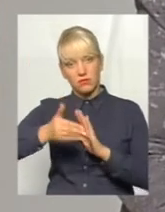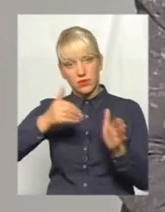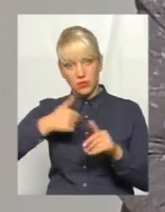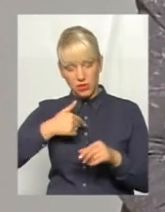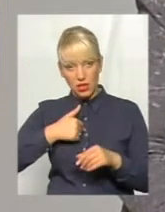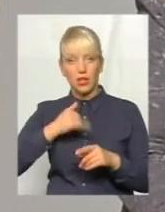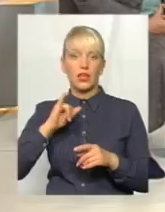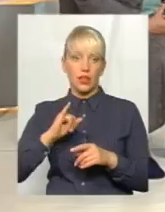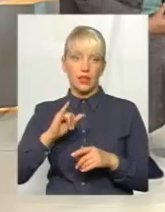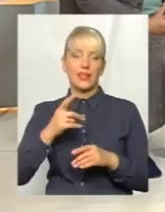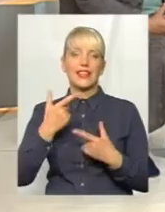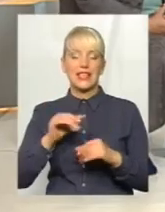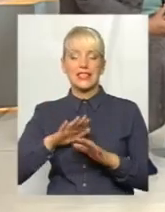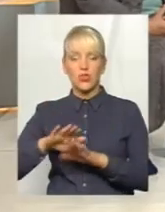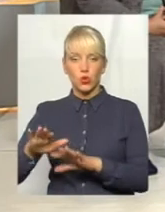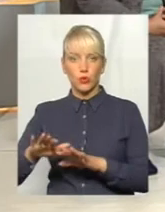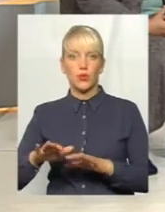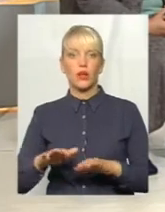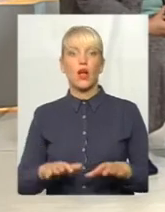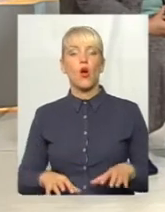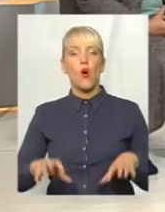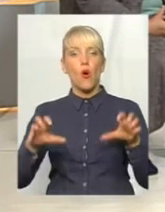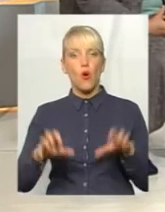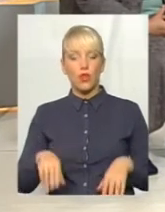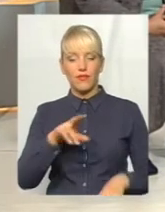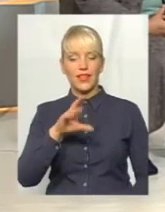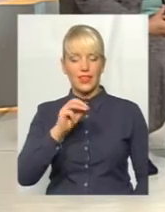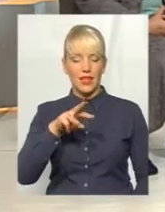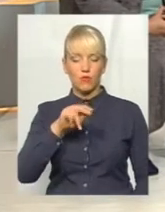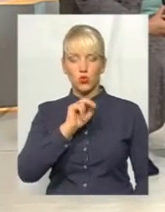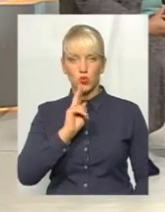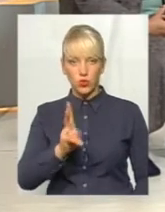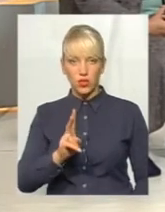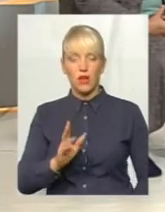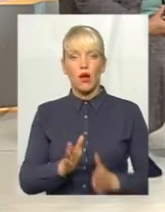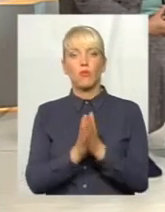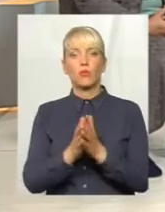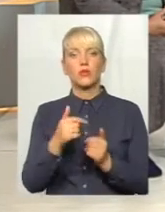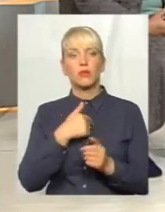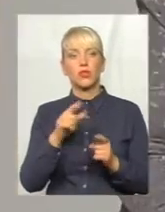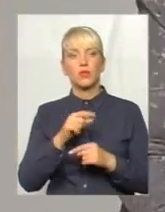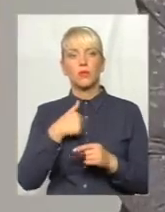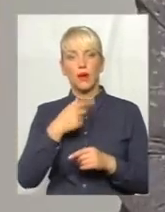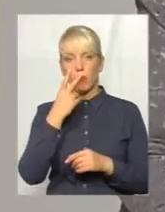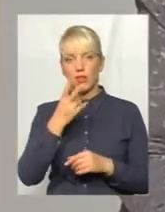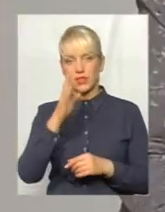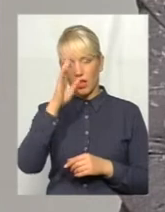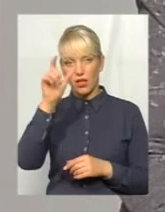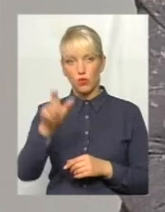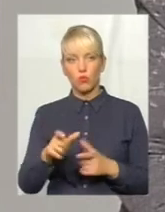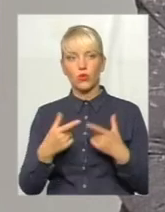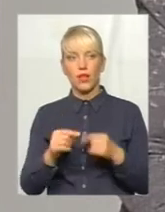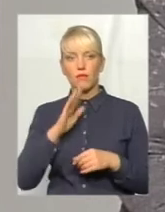голови суду Димчук Юрій Олександрович попросив мене, щоб я показала йому, де